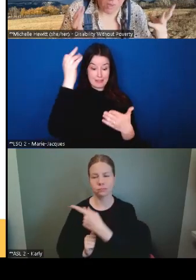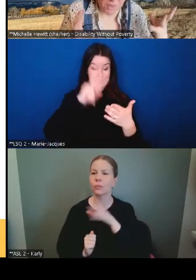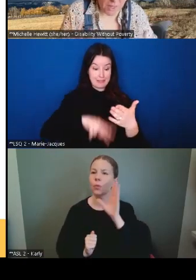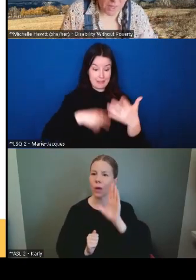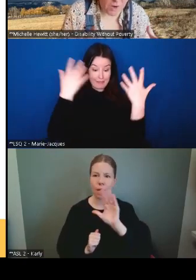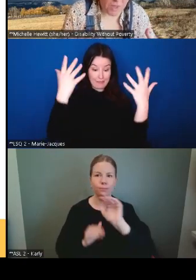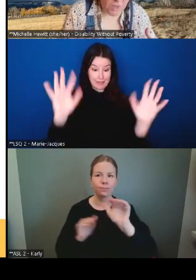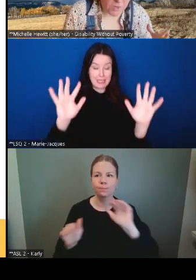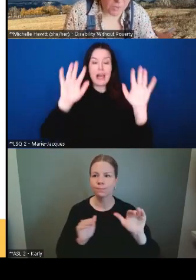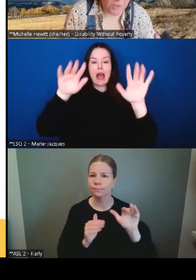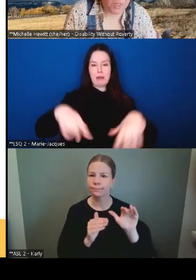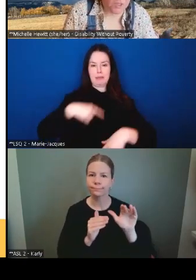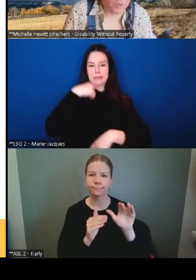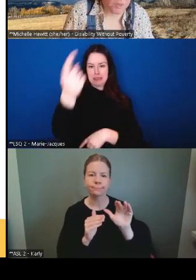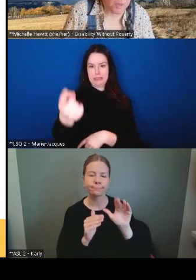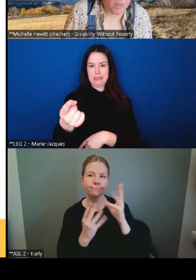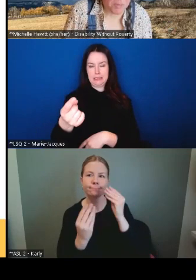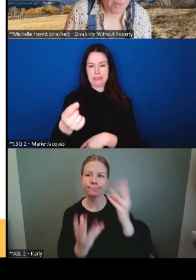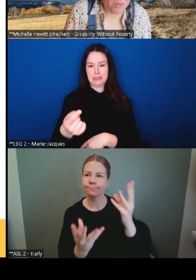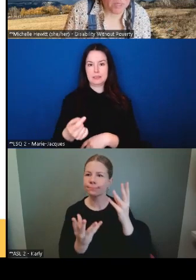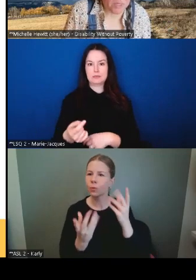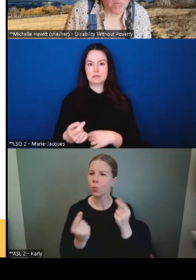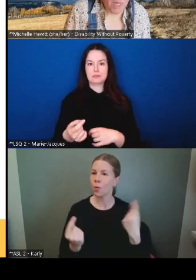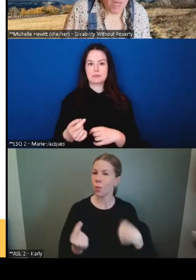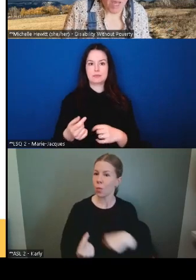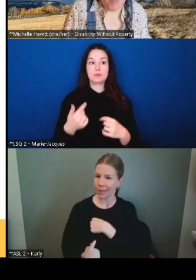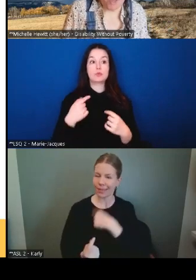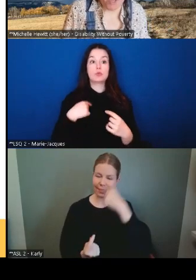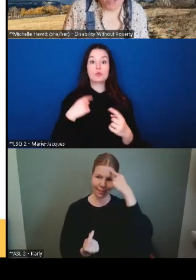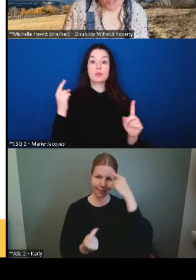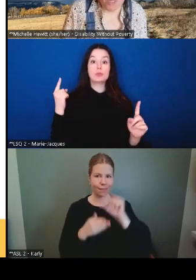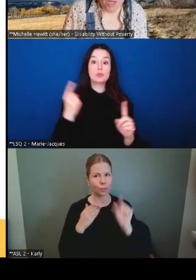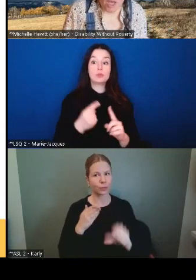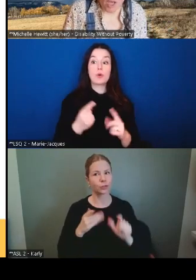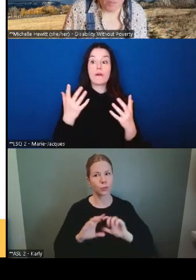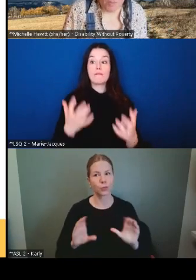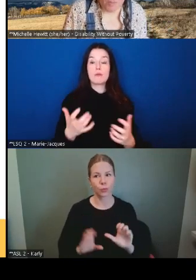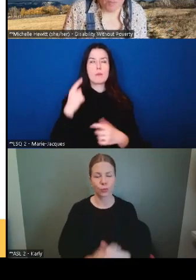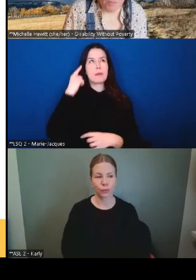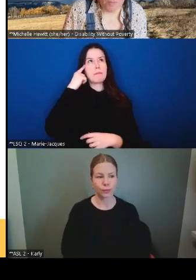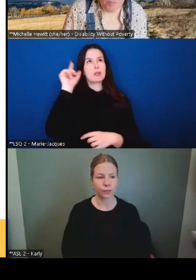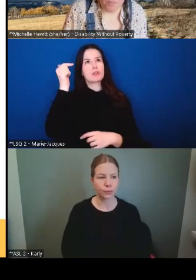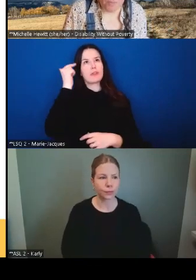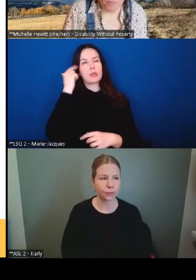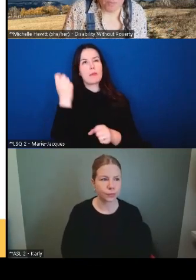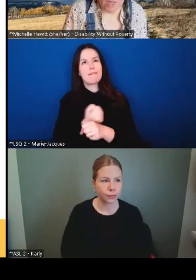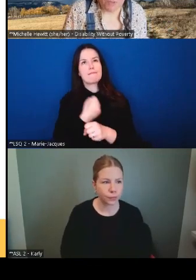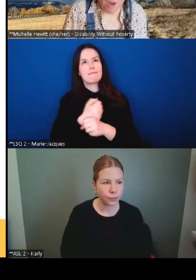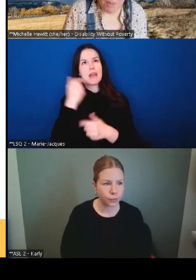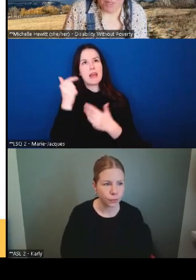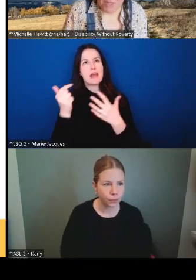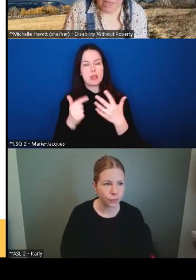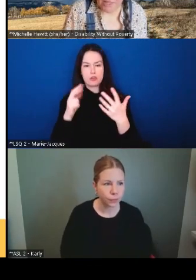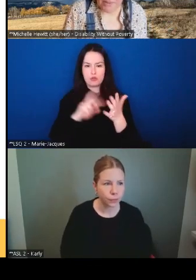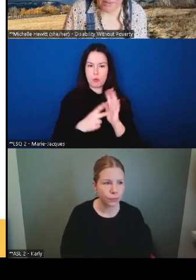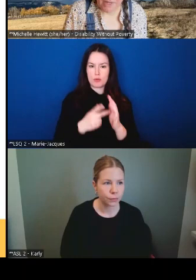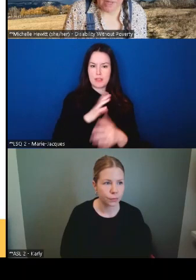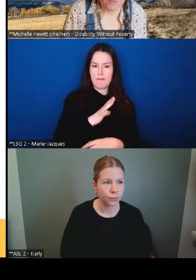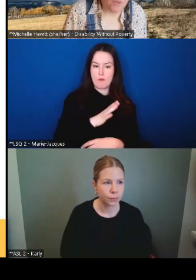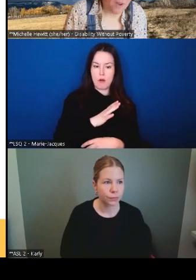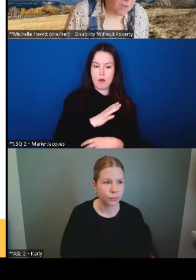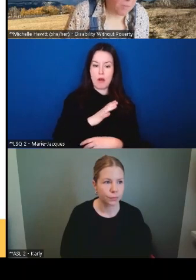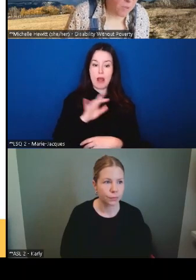ce que ça va comprendre et ce que nous avons l'intention de faire et ce que nous pensons que le gouvernement devrait mettre en œuvre. Parce que,